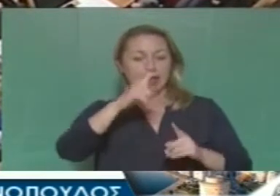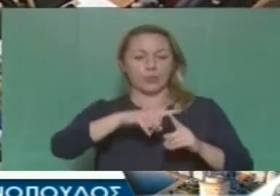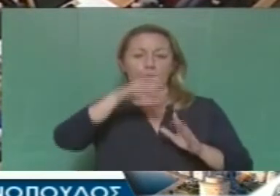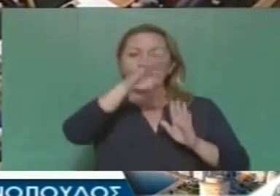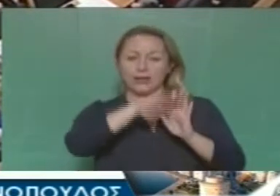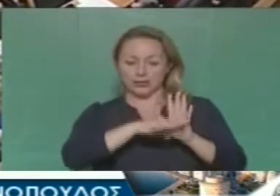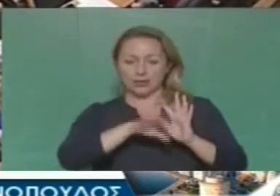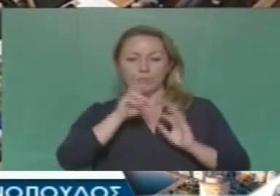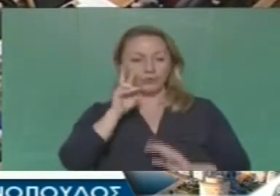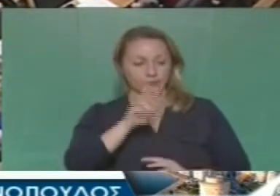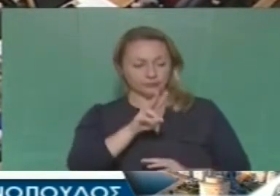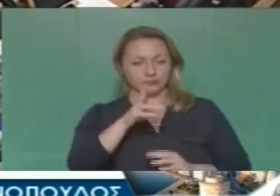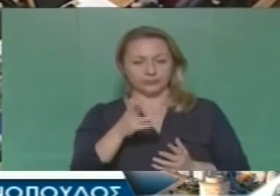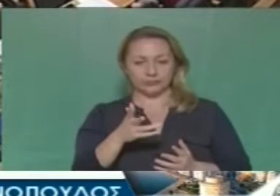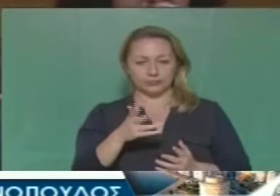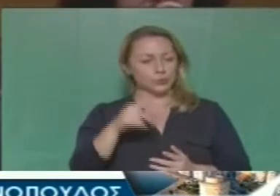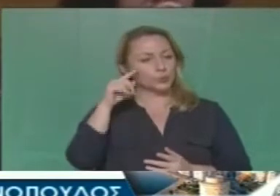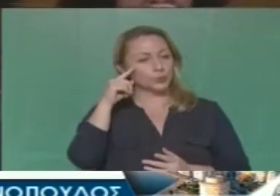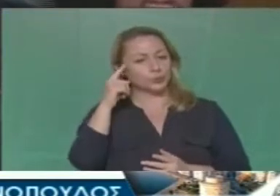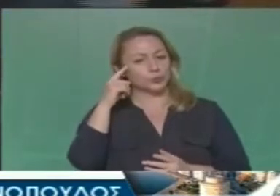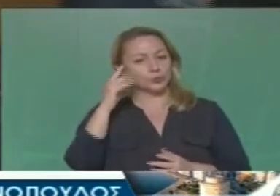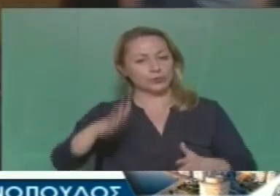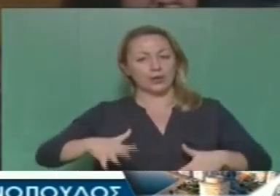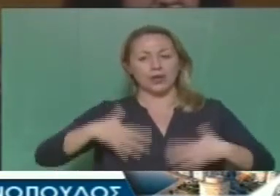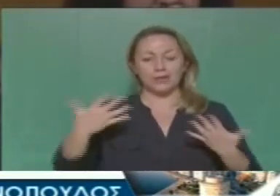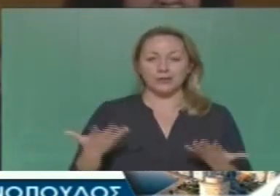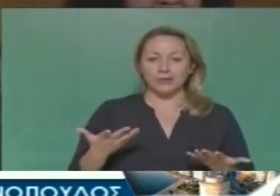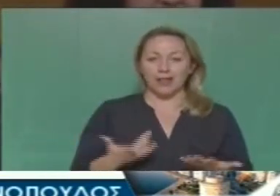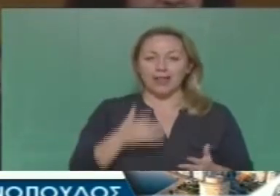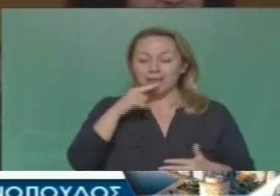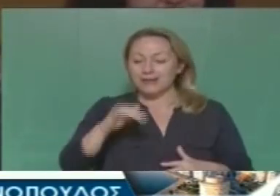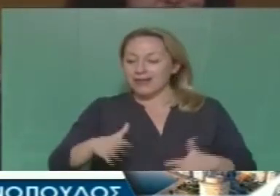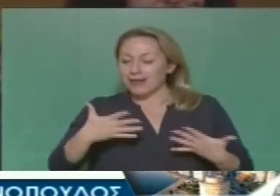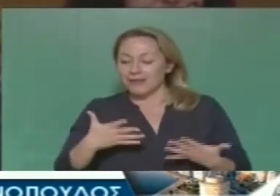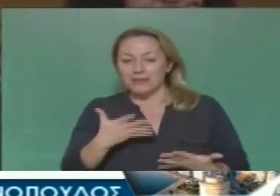νομίζω ότι θα είναι πολύ ευτυχισμένος, αλλά τζάμπα ευτυχισμένος.